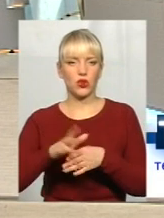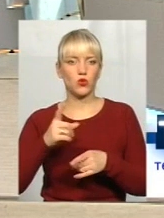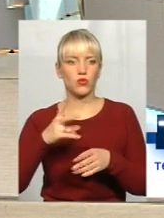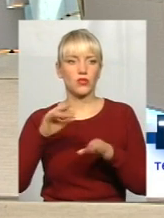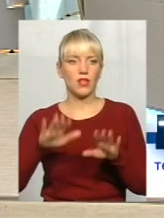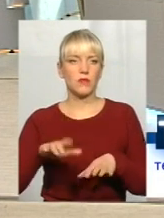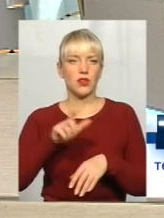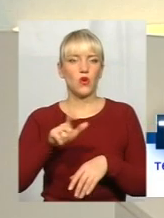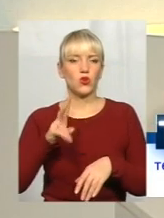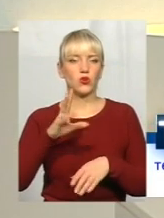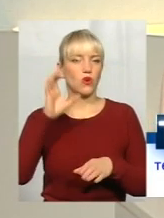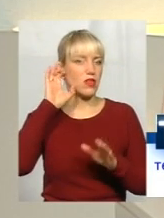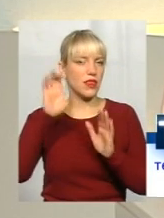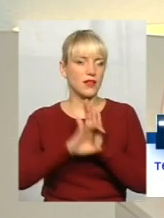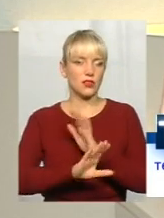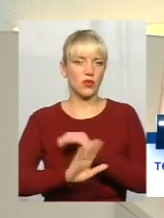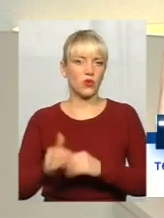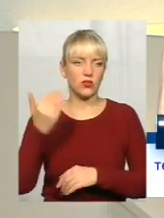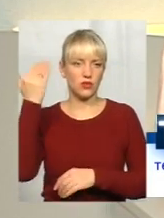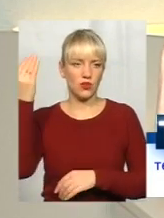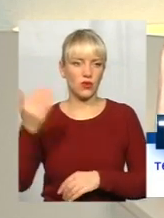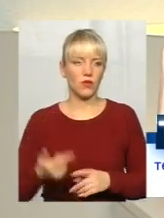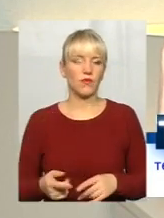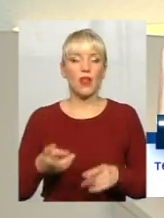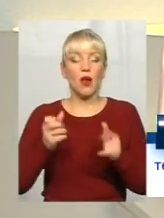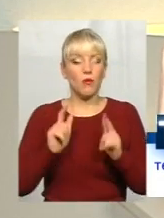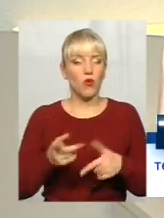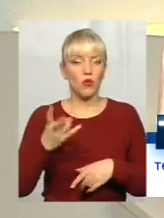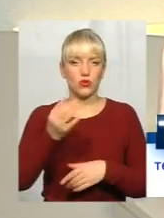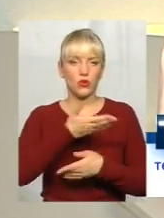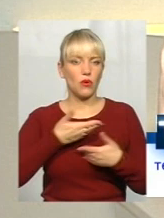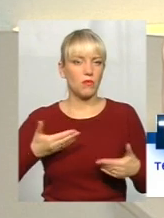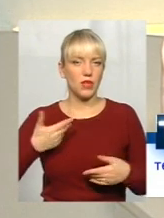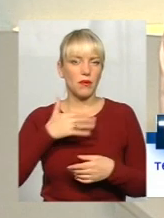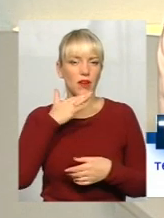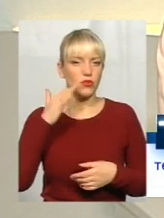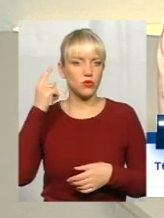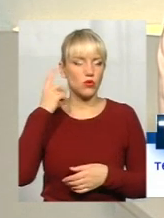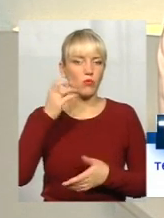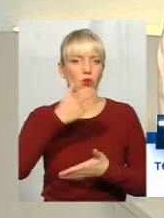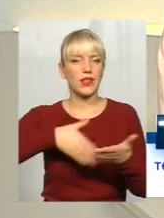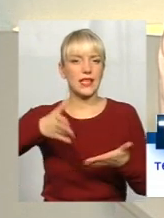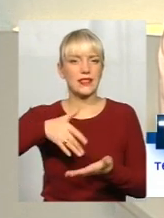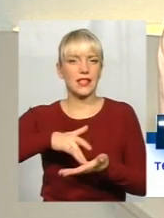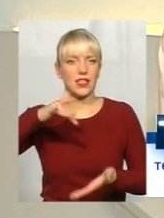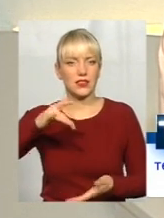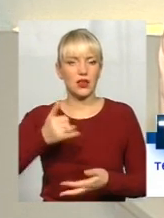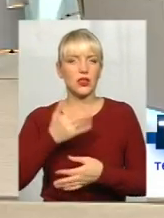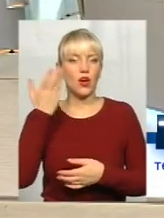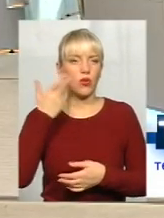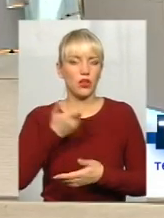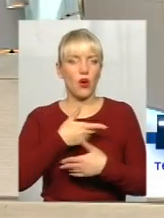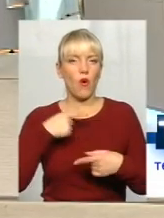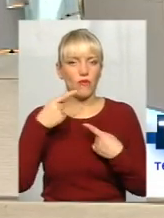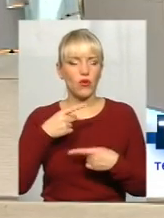люди, які його не слухаються. Погоджуюсь, але з іншого боку, ми ж вже не один рік чуємо про те, що про децентралізацію, коли говорять, і говорять про те,